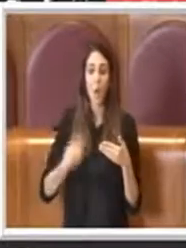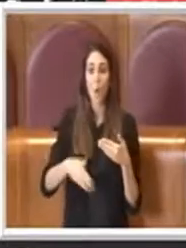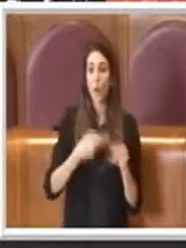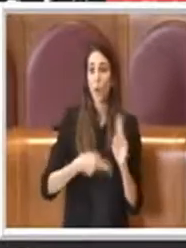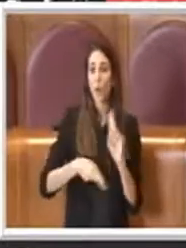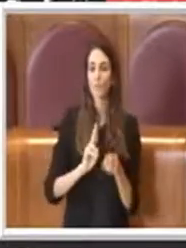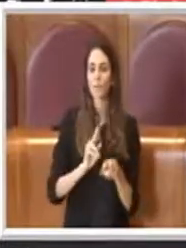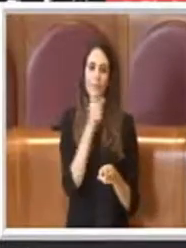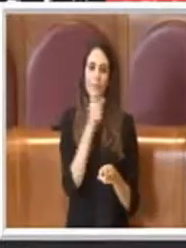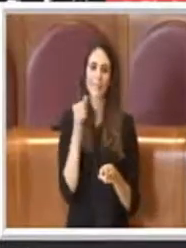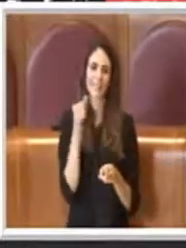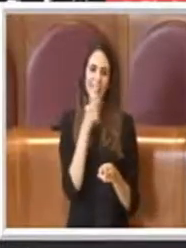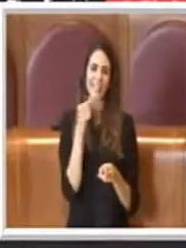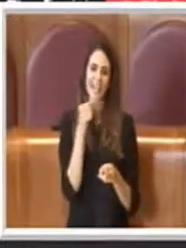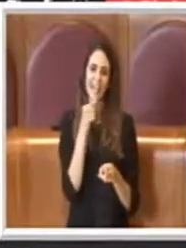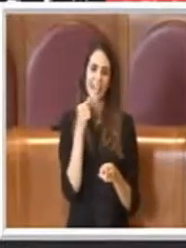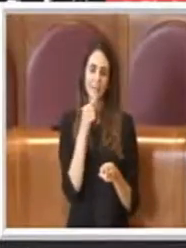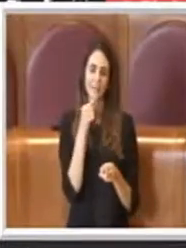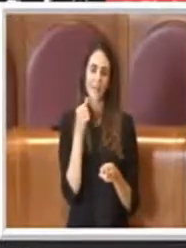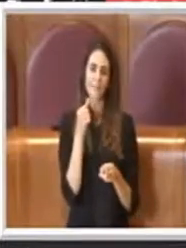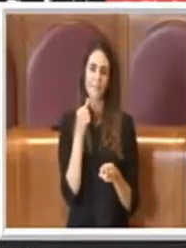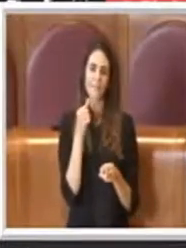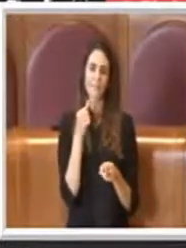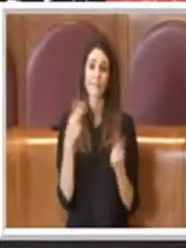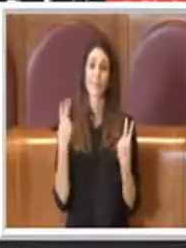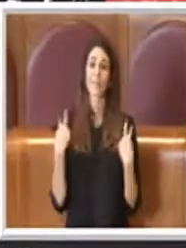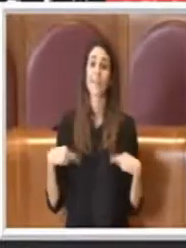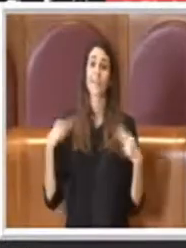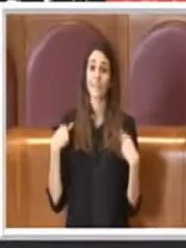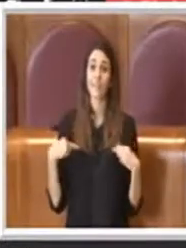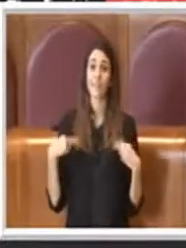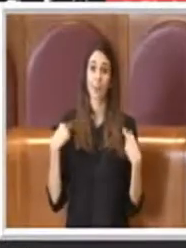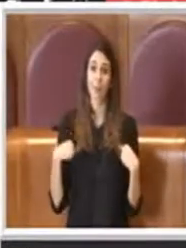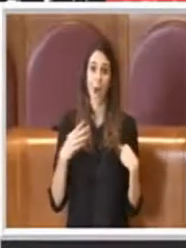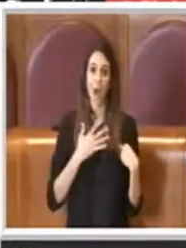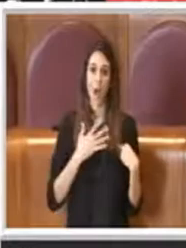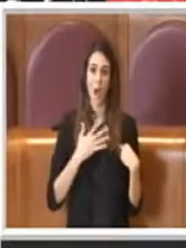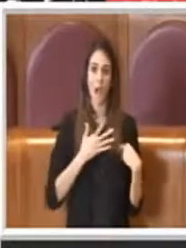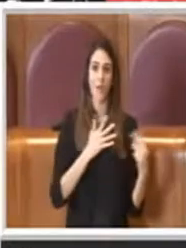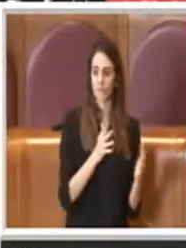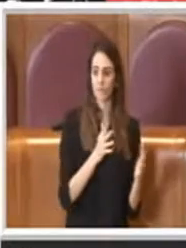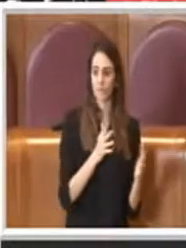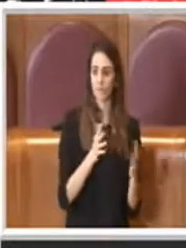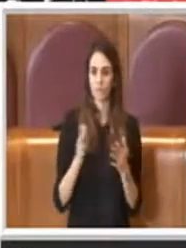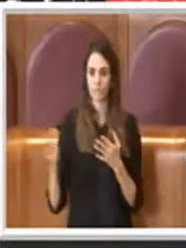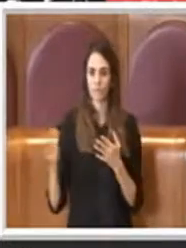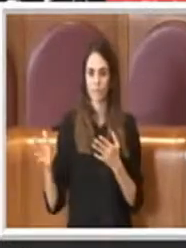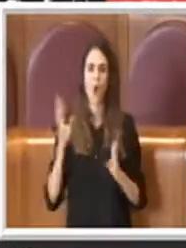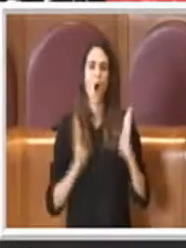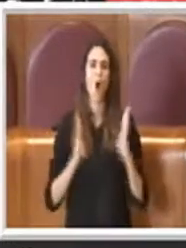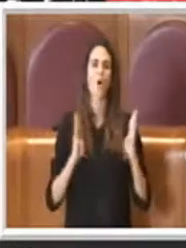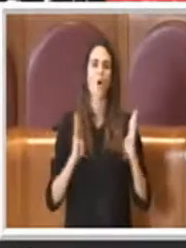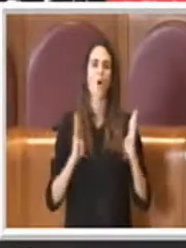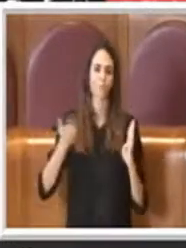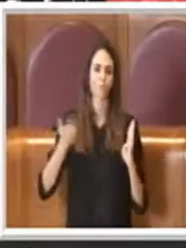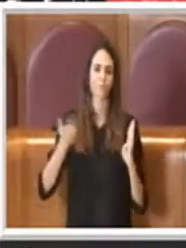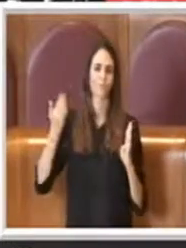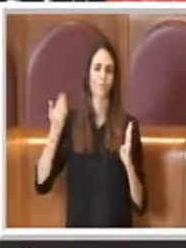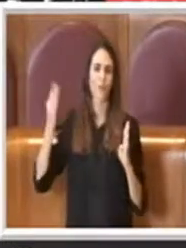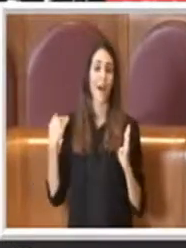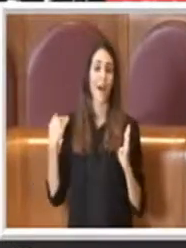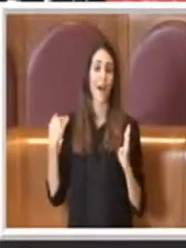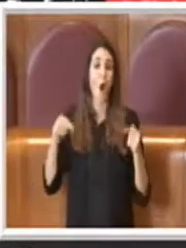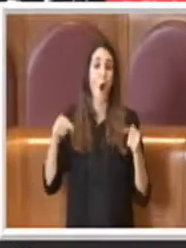importante cercare di fare in modo che questa vita prolungata, rispetto ai decenni passati, possa però